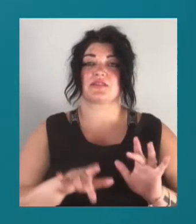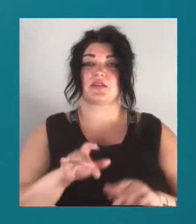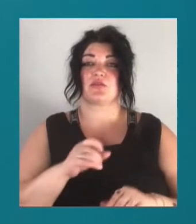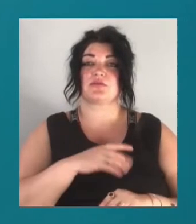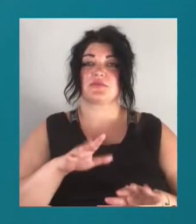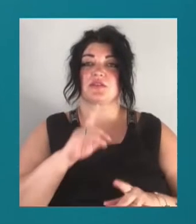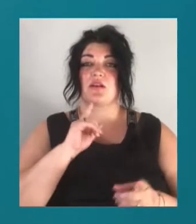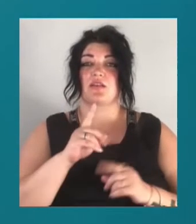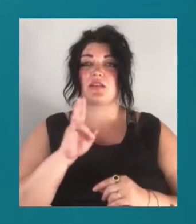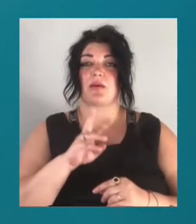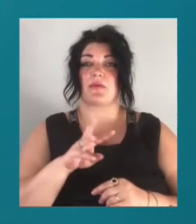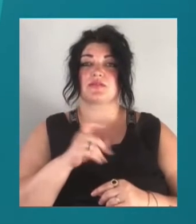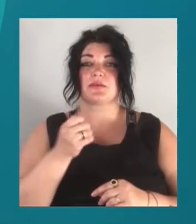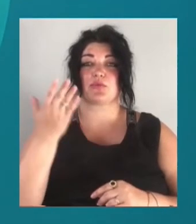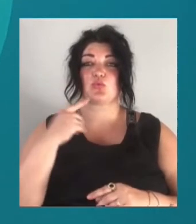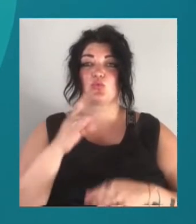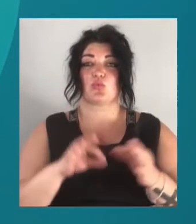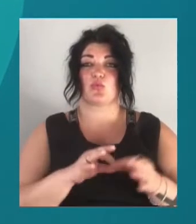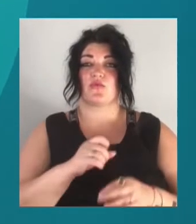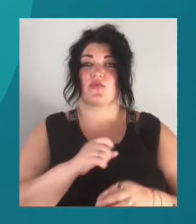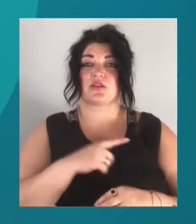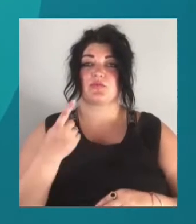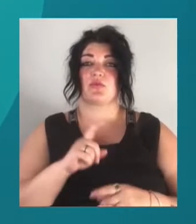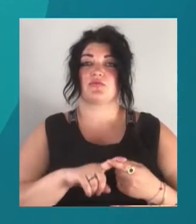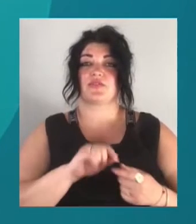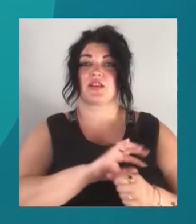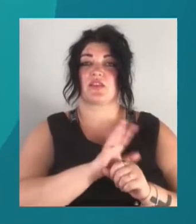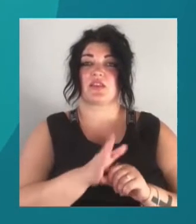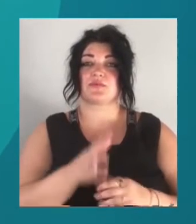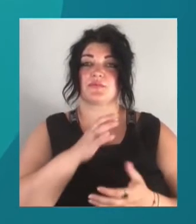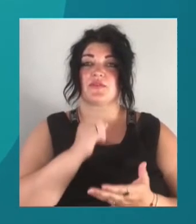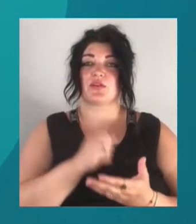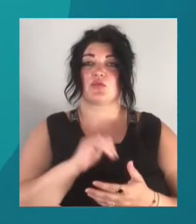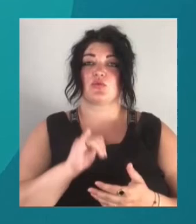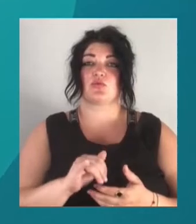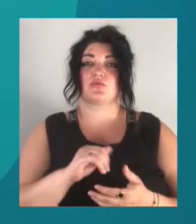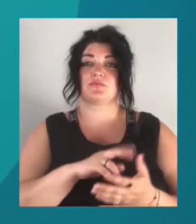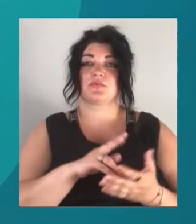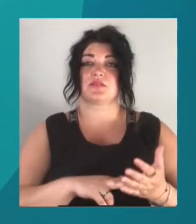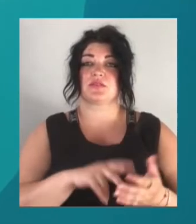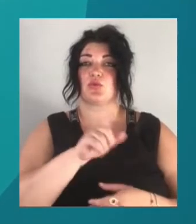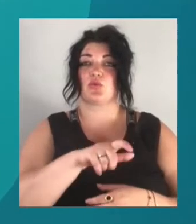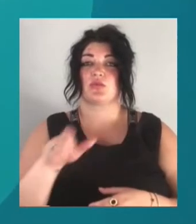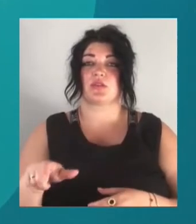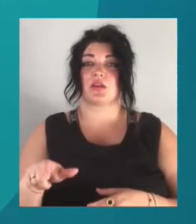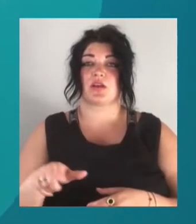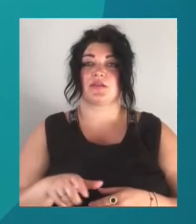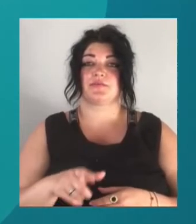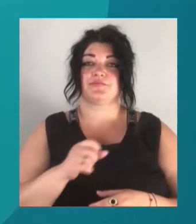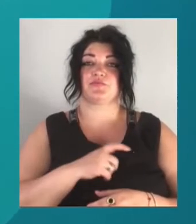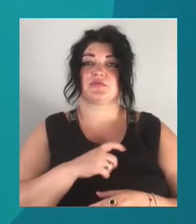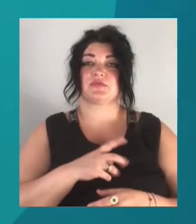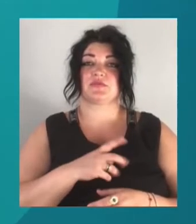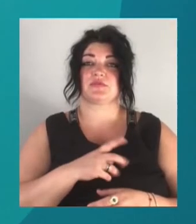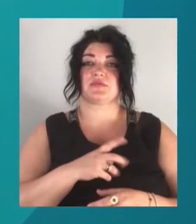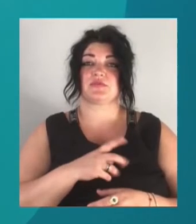Наталі Мальцевої, за минулу добу в Одеській області COVID-19 підтвердили у 18 людей. З них 7 одеситів, 11